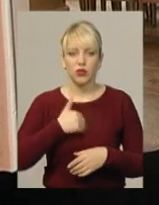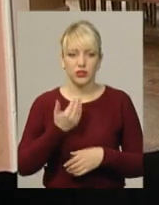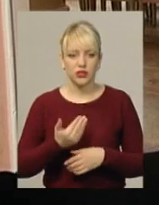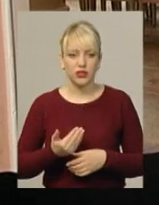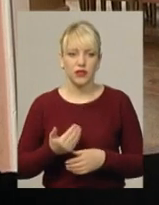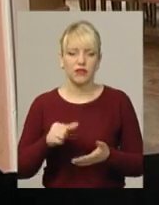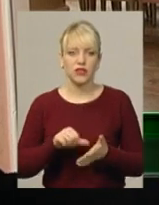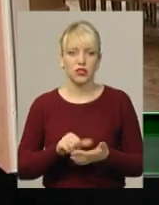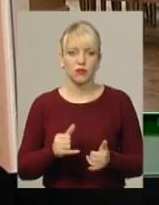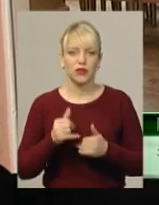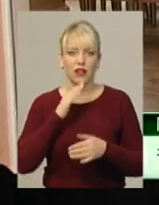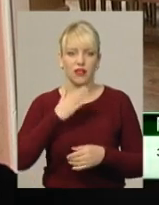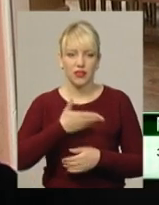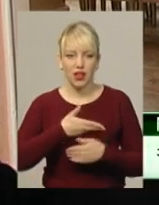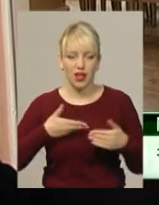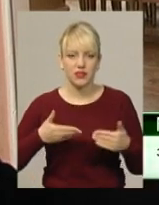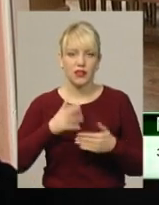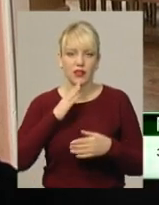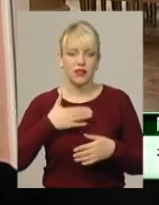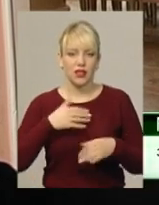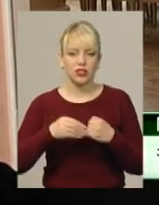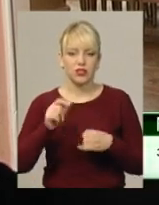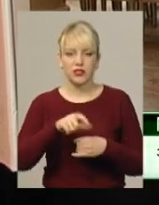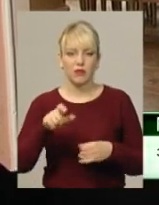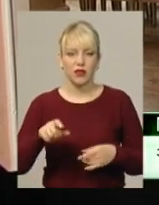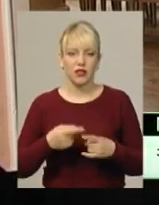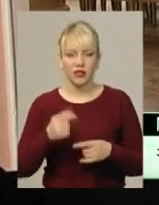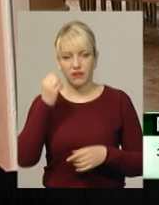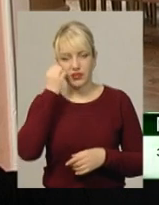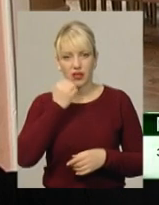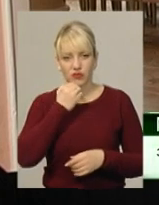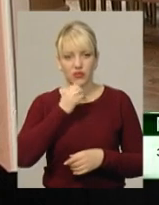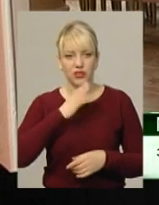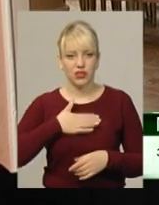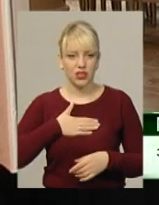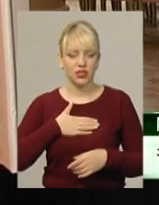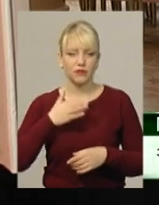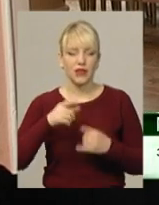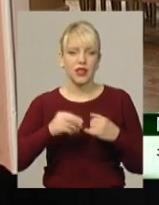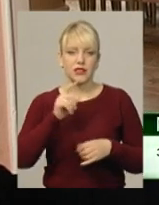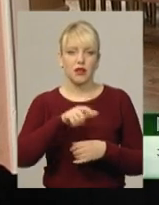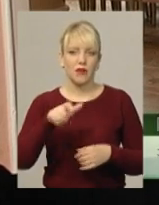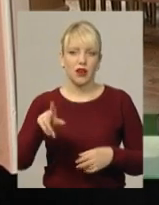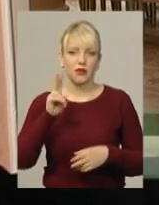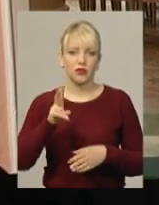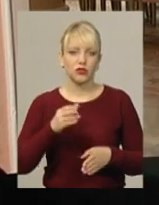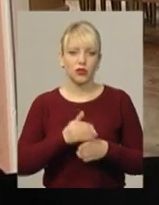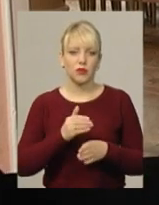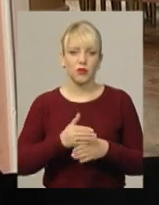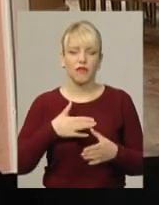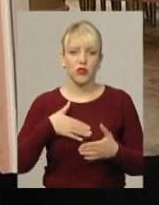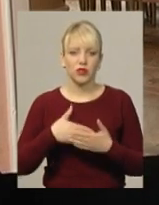виступити для нас, для наших земляків, подякувати нашим землякам, які допомагають